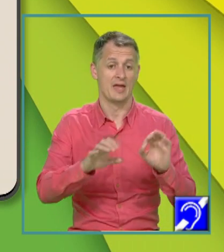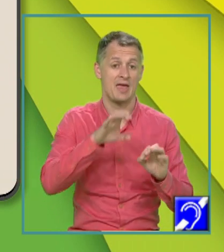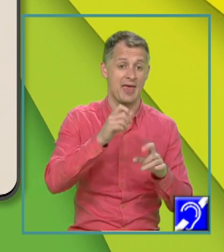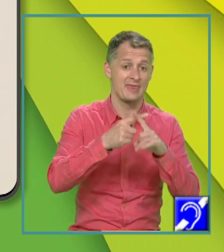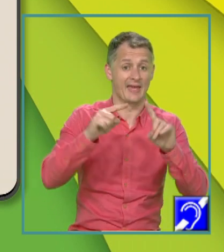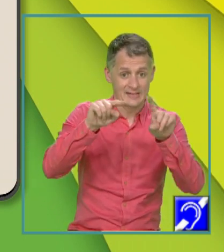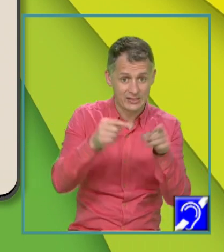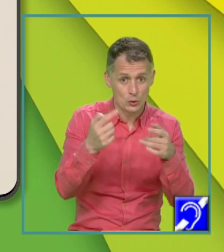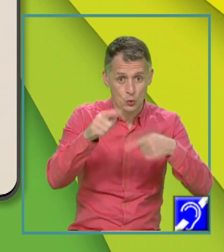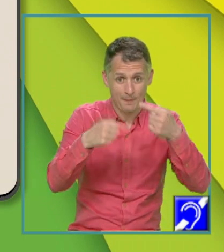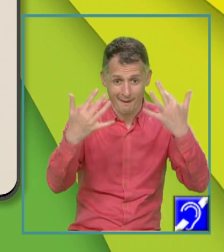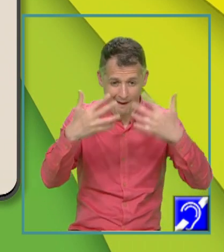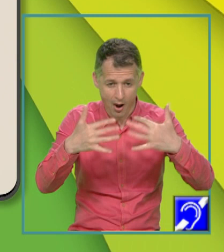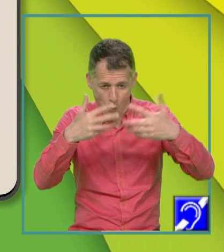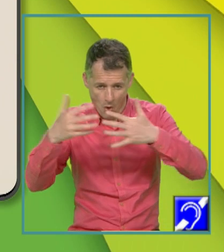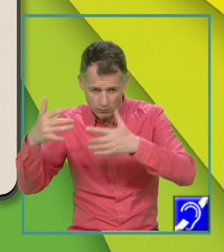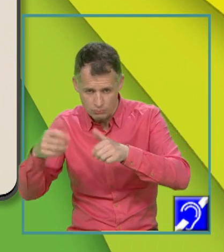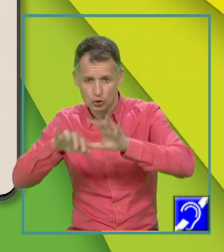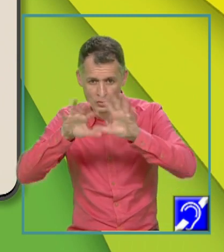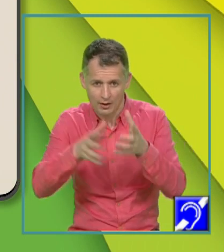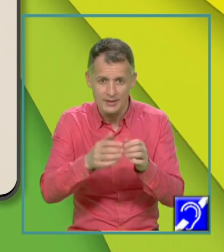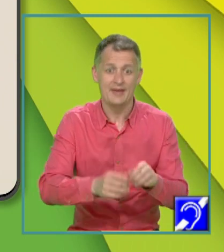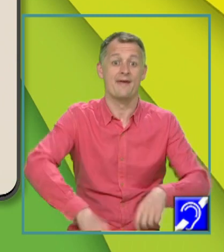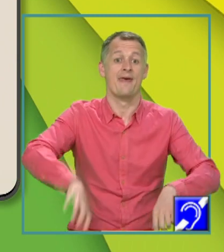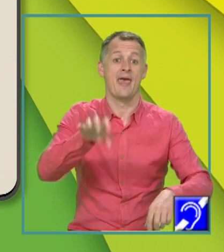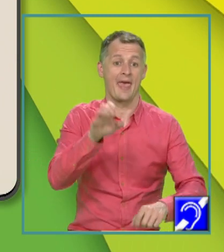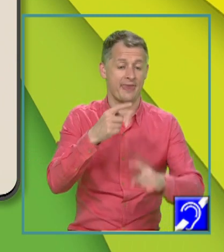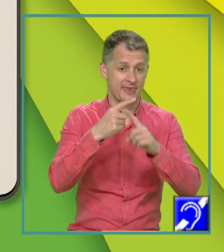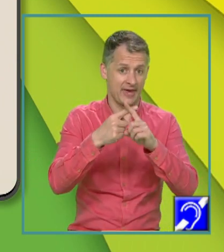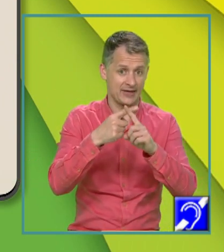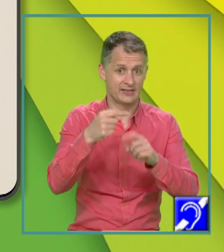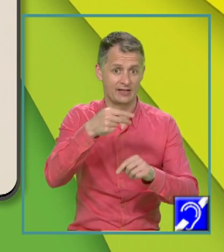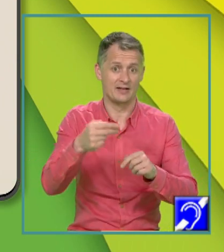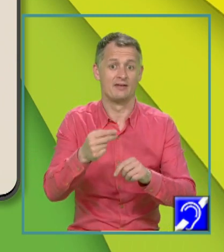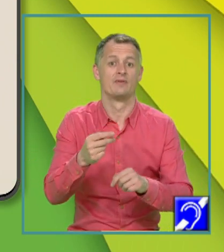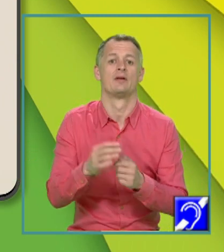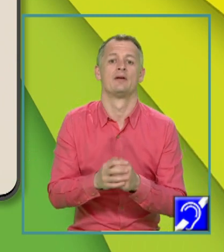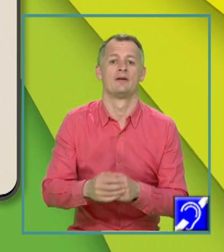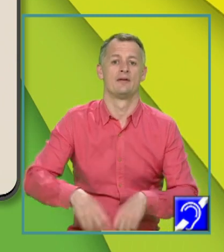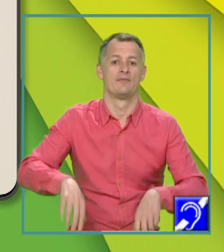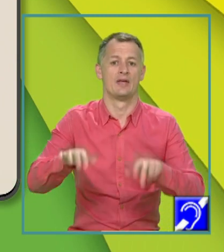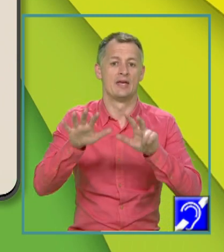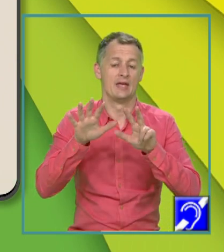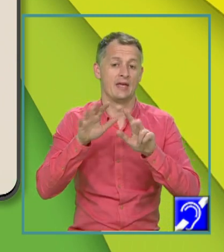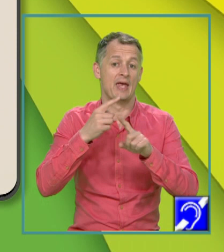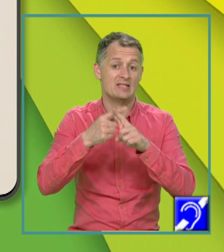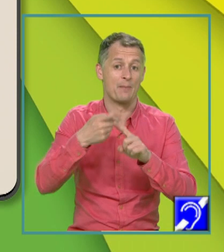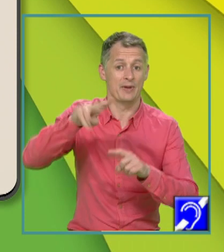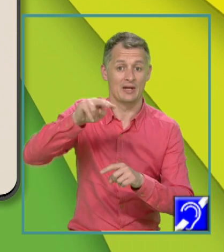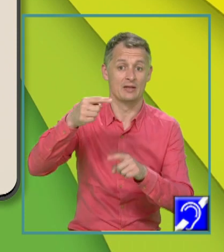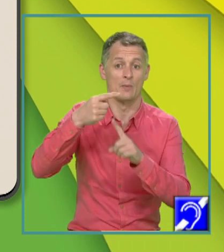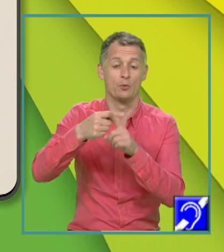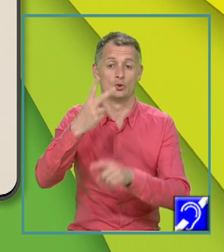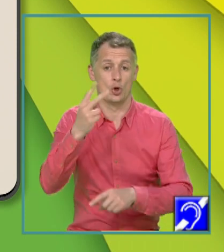calcule va fi e de x egal cu x pătrat plus 2x plus 1 și